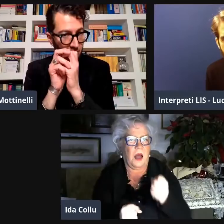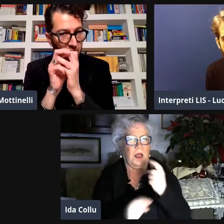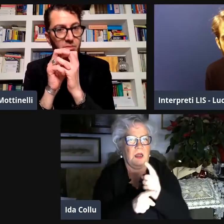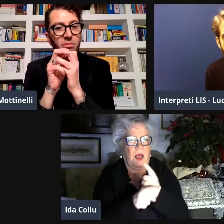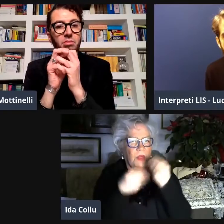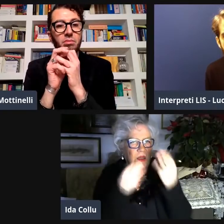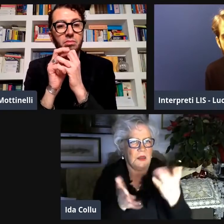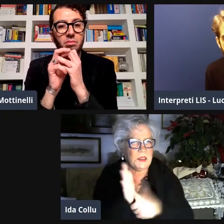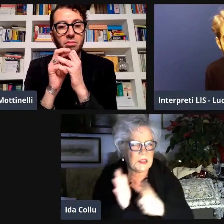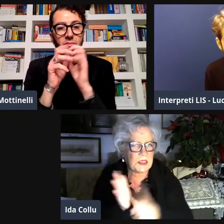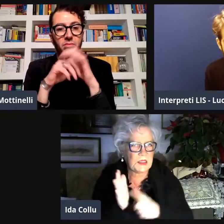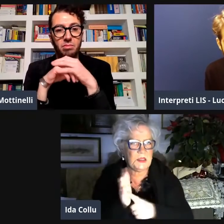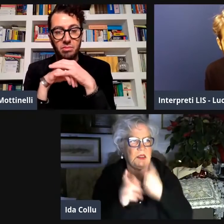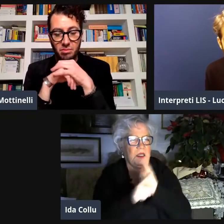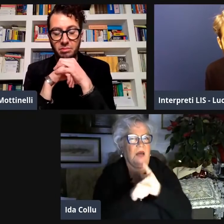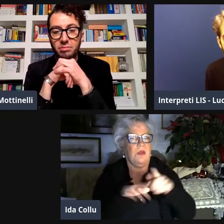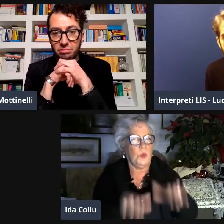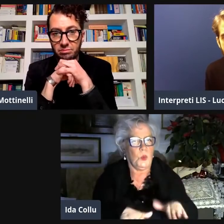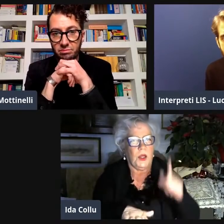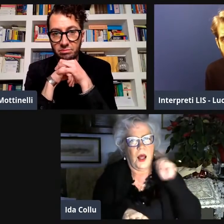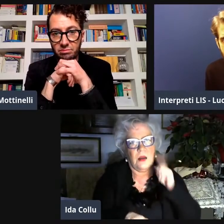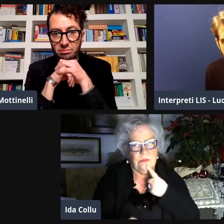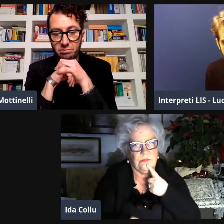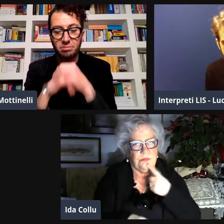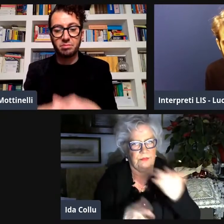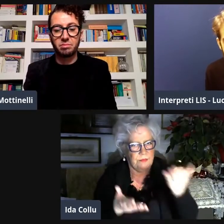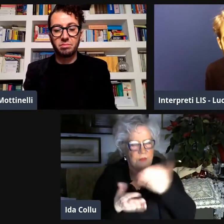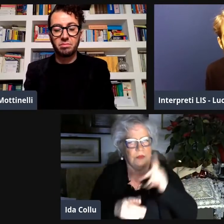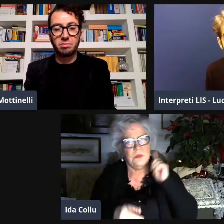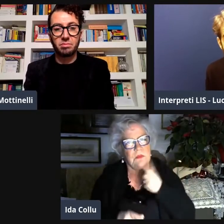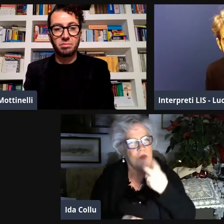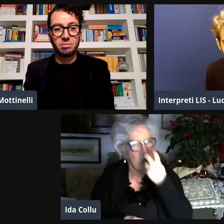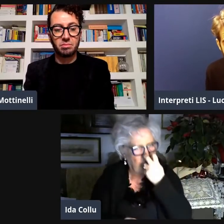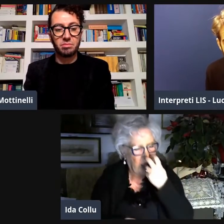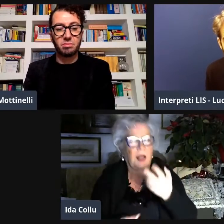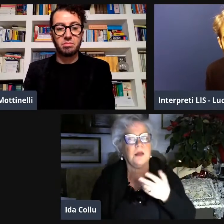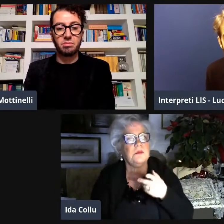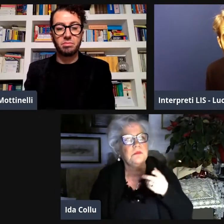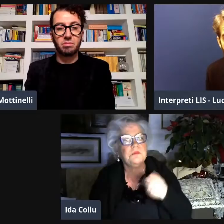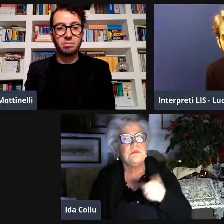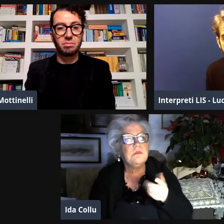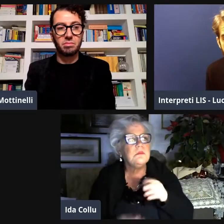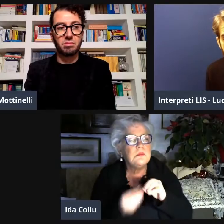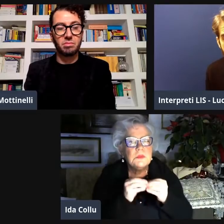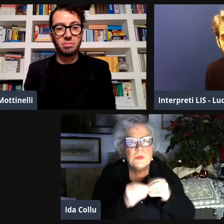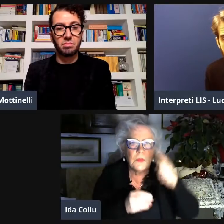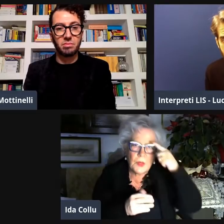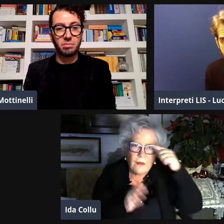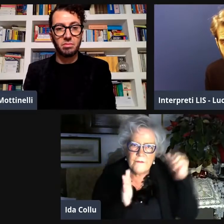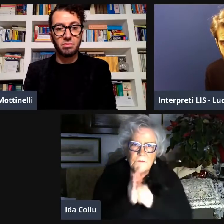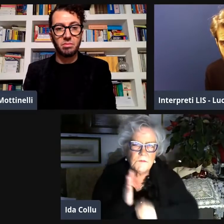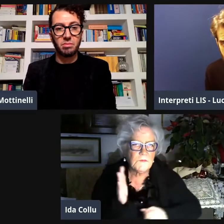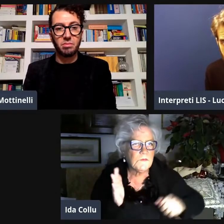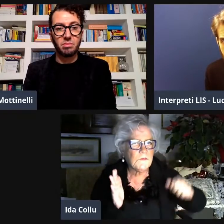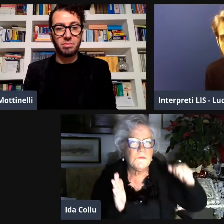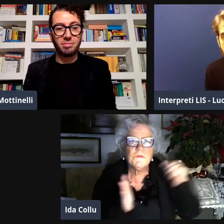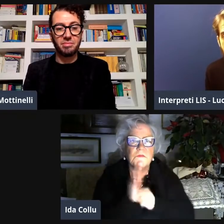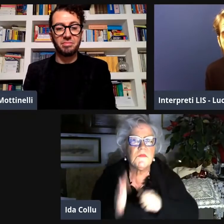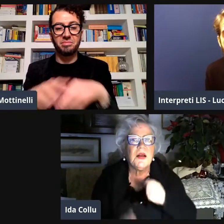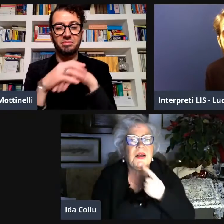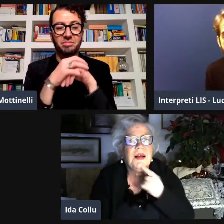articoli per esempio riguardo la lingua dei segni ai diritti alla tutela delle persone sorde delle persone